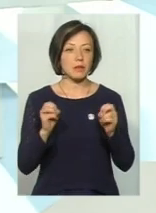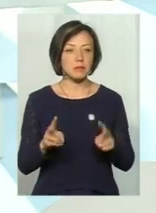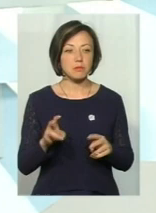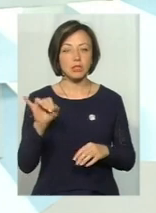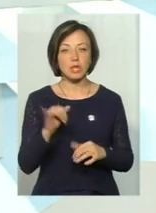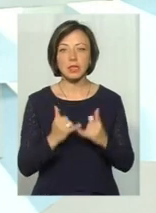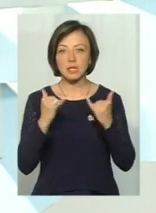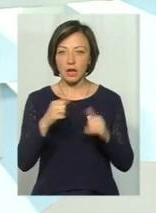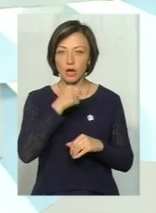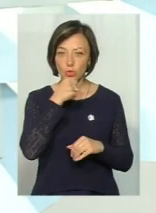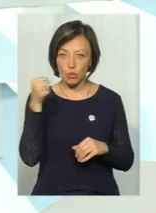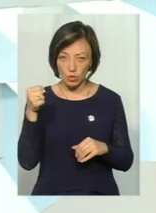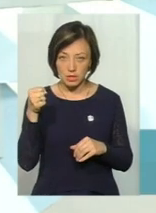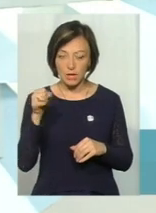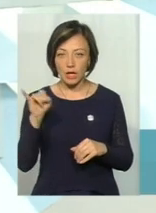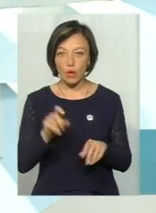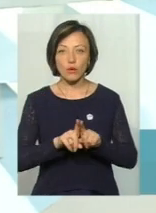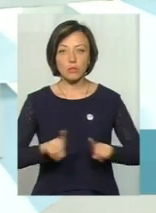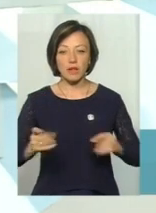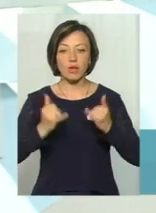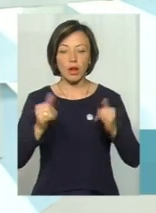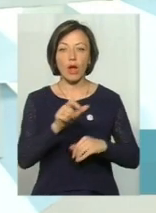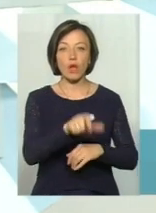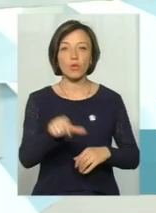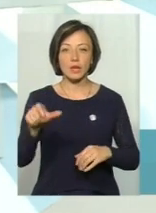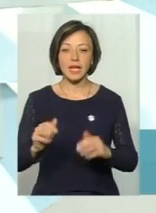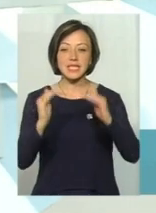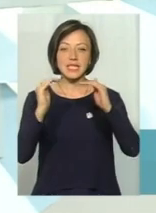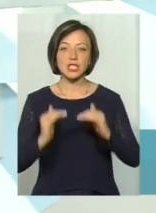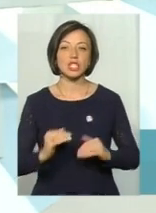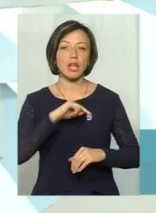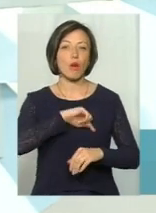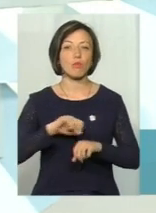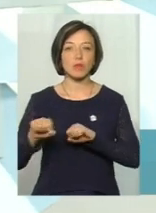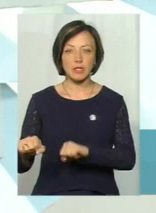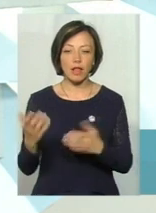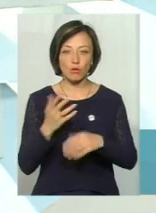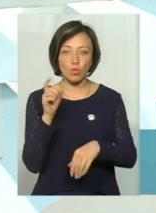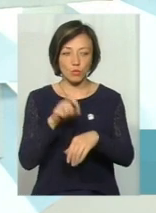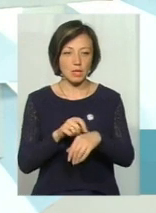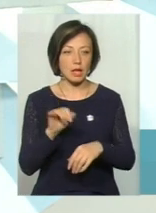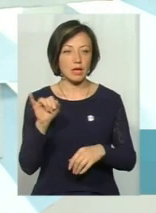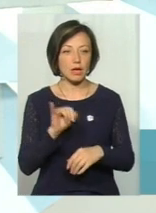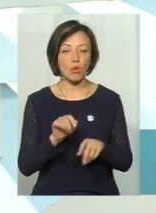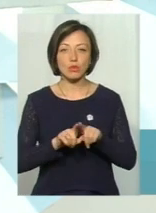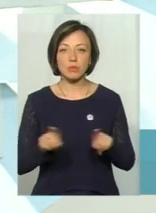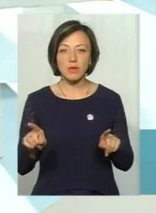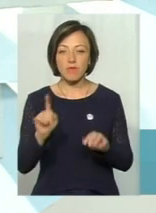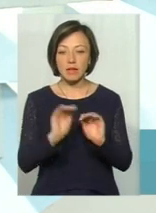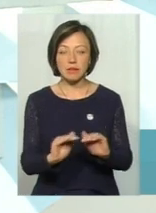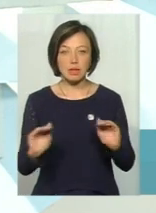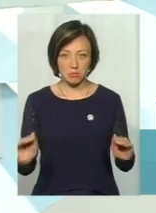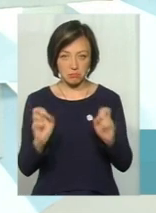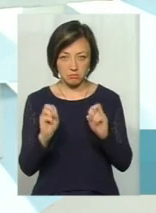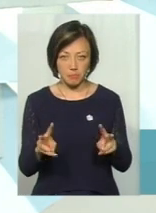і для дорослих, і особливо для людей, яких знижений імунітет, якщо вона кусає, і особливо для малечі.